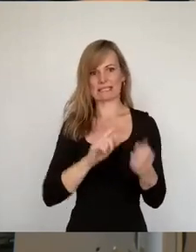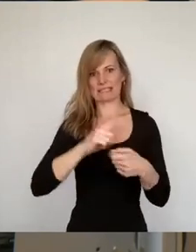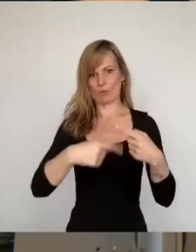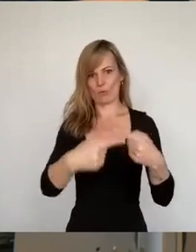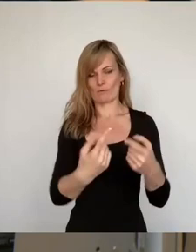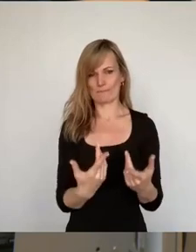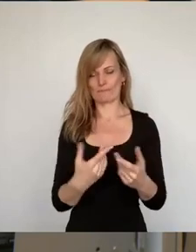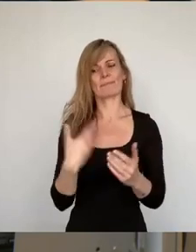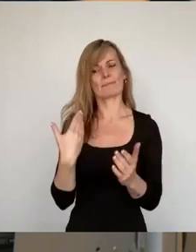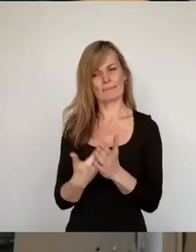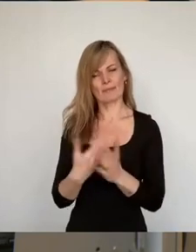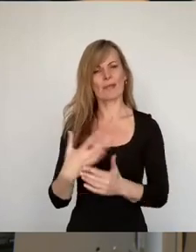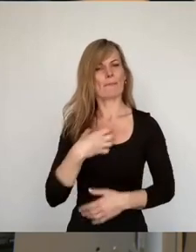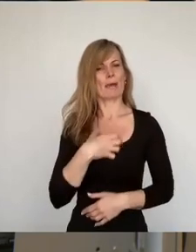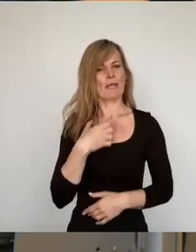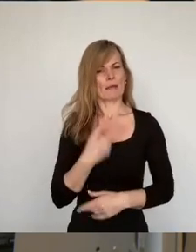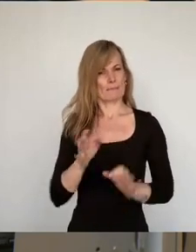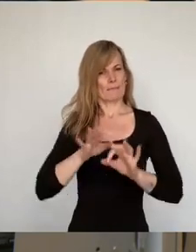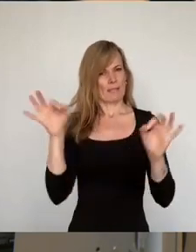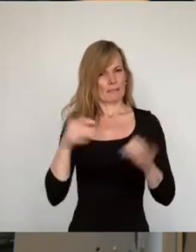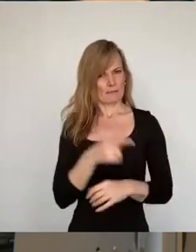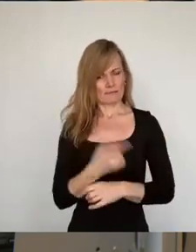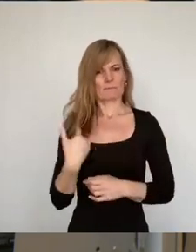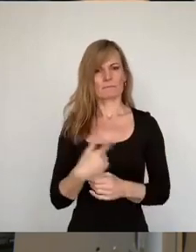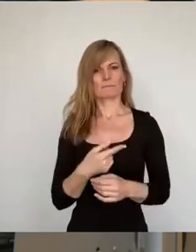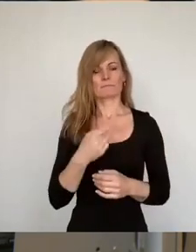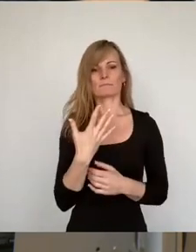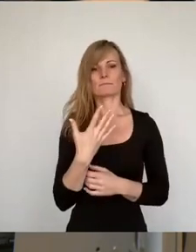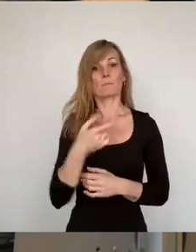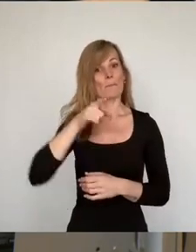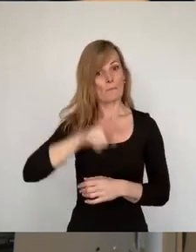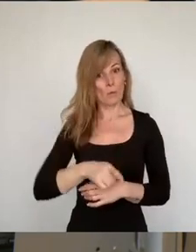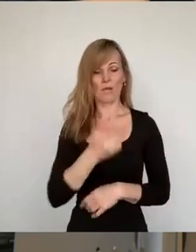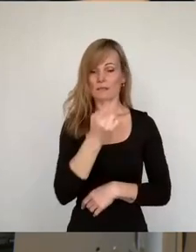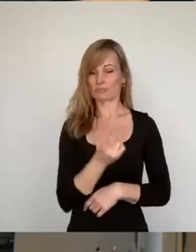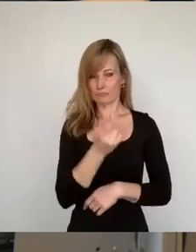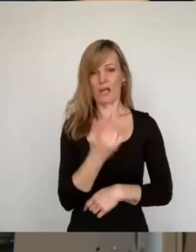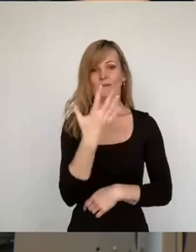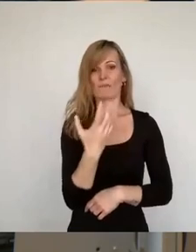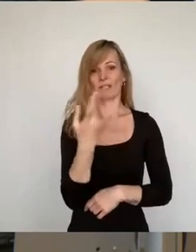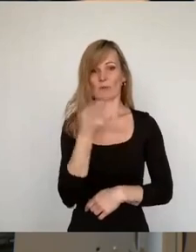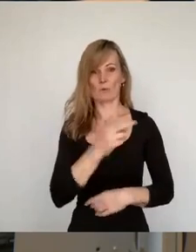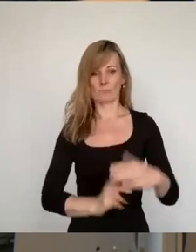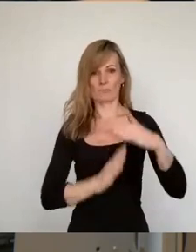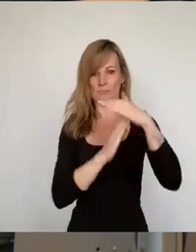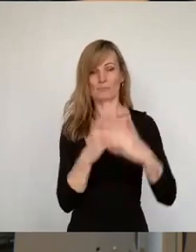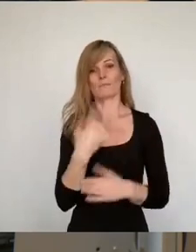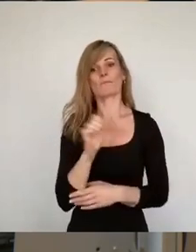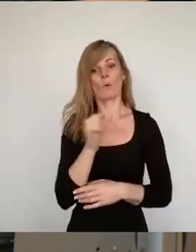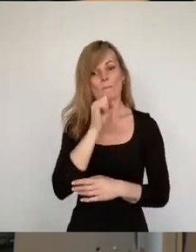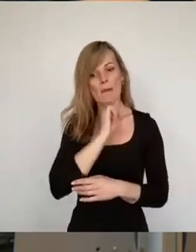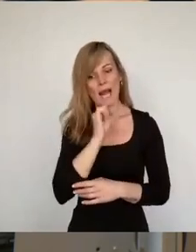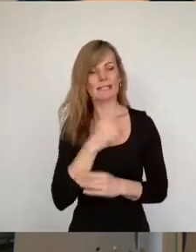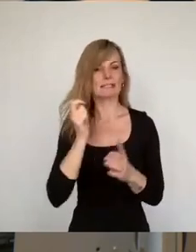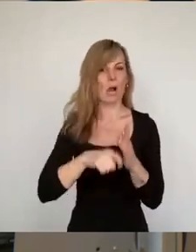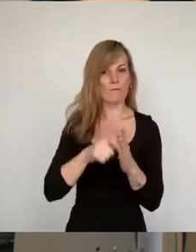Bayern. Dort wird die Bargeldabhebung auf 50 Euro im Monat begrenzt, einfach weil man sich auch mal ein Eis kaufen kann und das verfassungsrechtlich